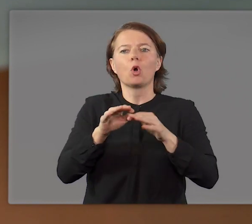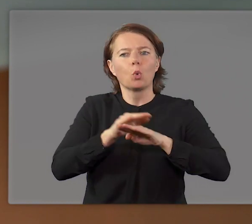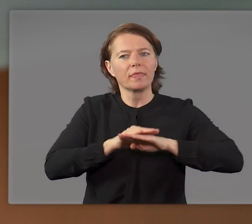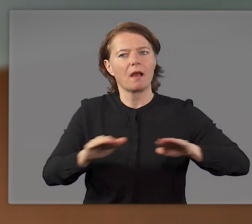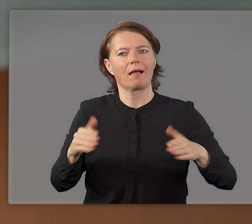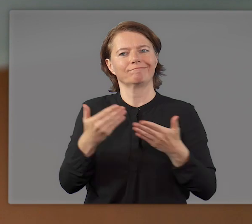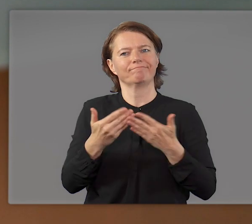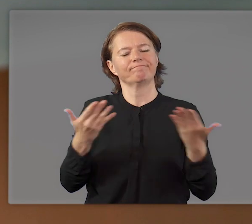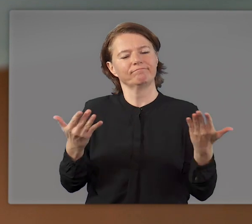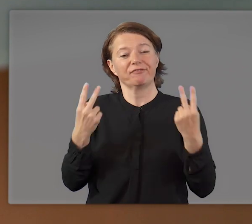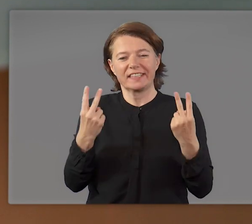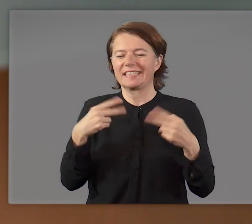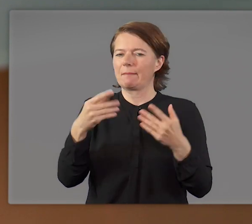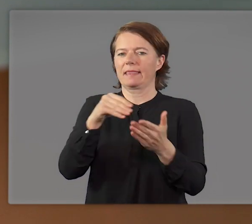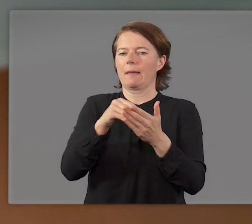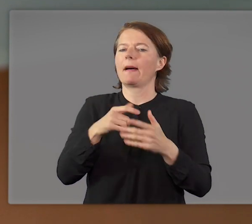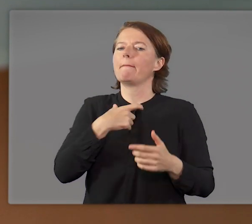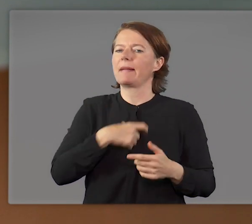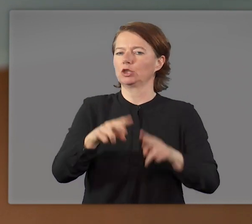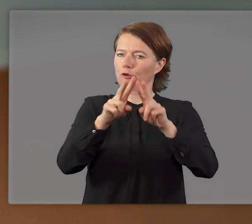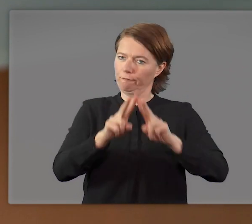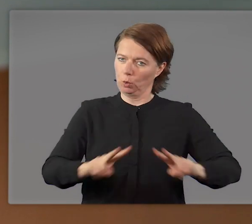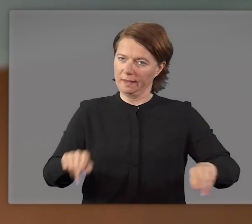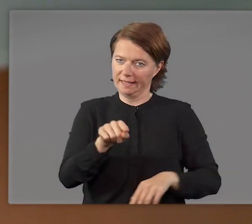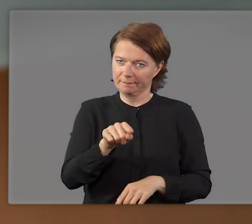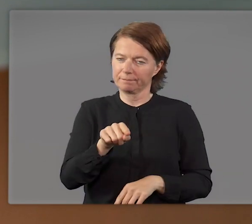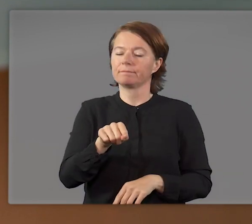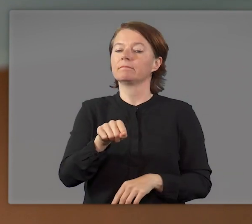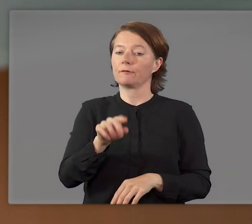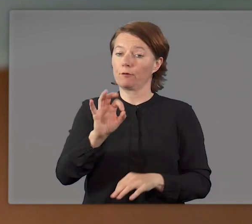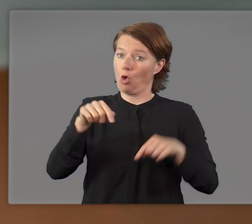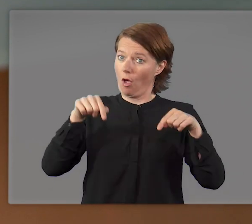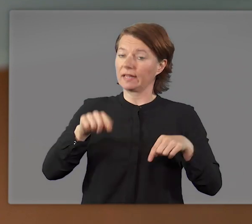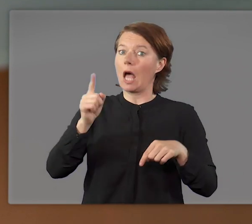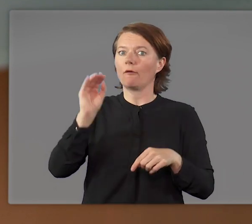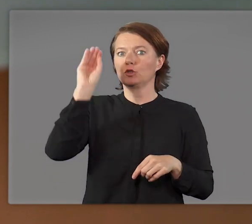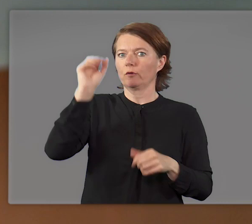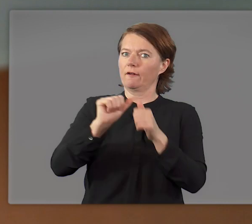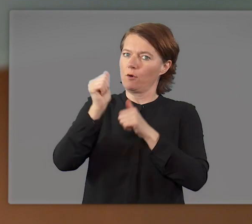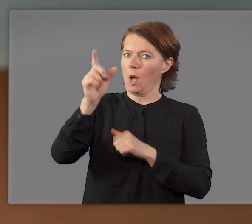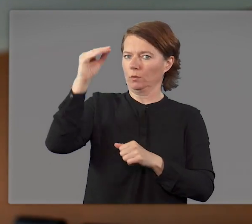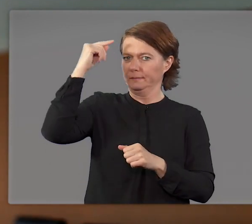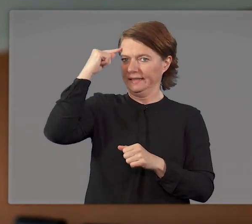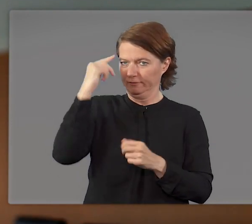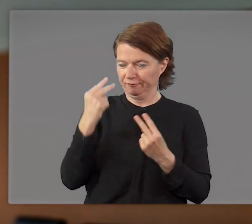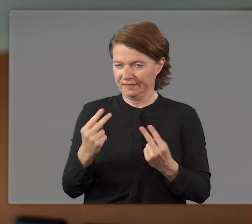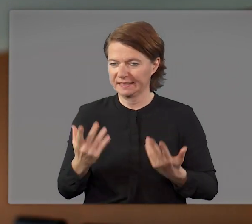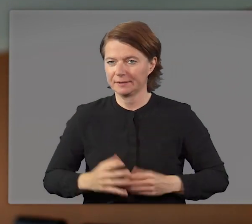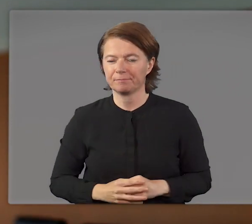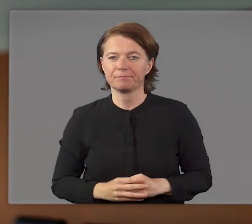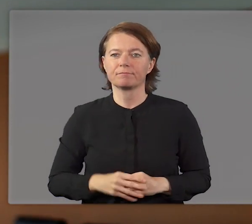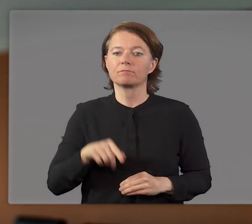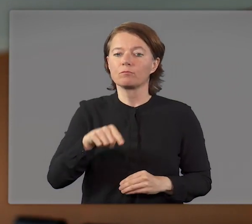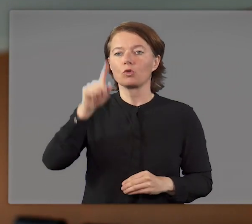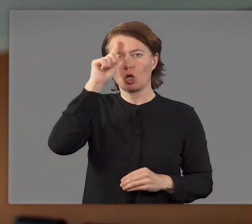ein menschenwürdiges Leben zu schaffen. Heute und vor allem auch für die kommenden Generationen. In Deutschland